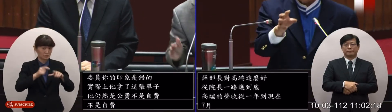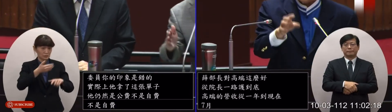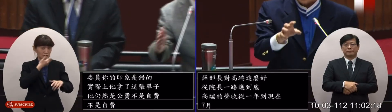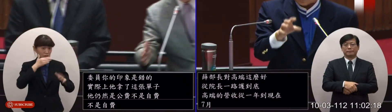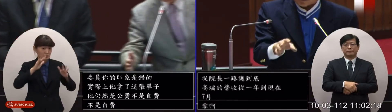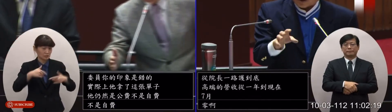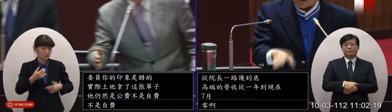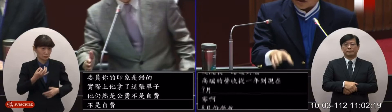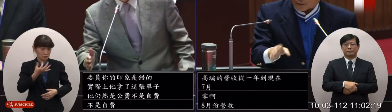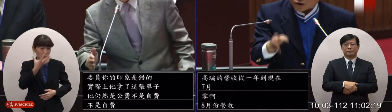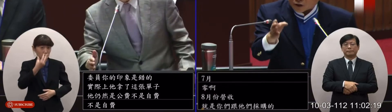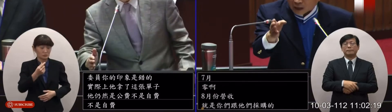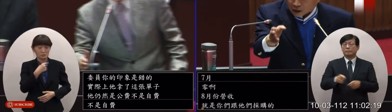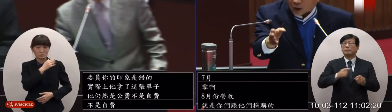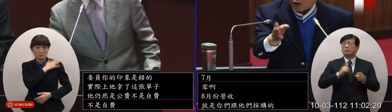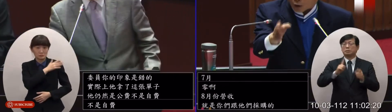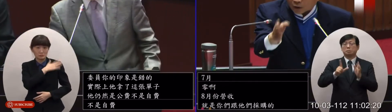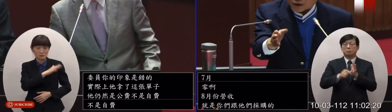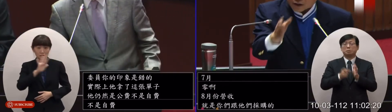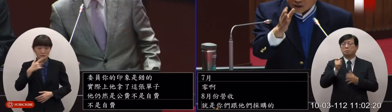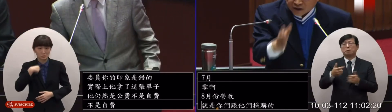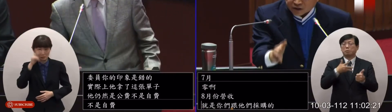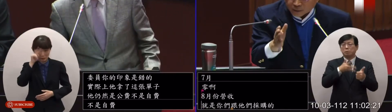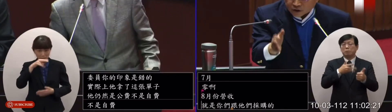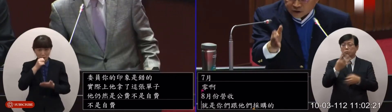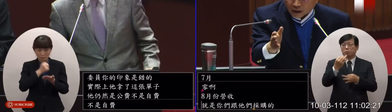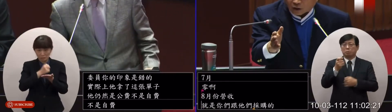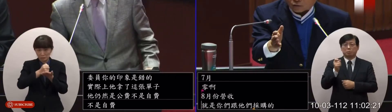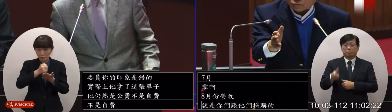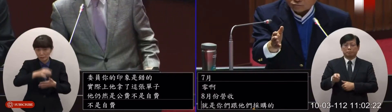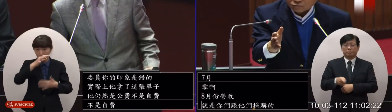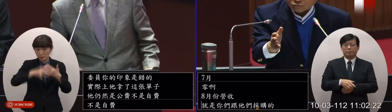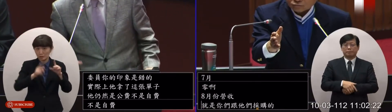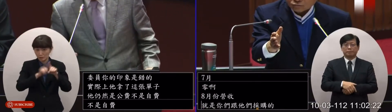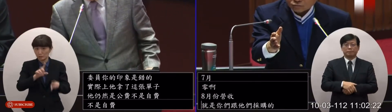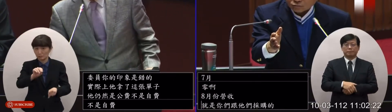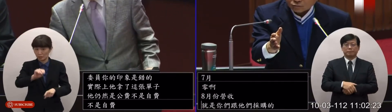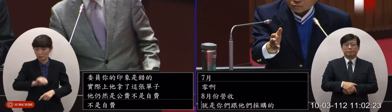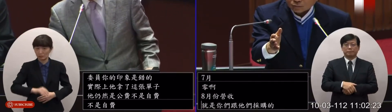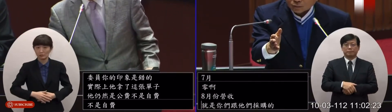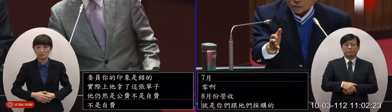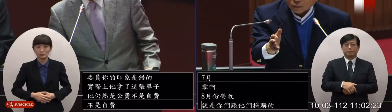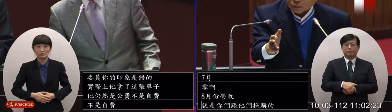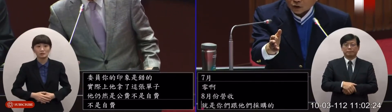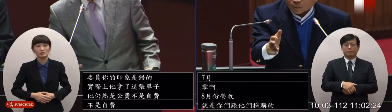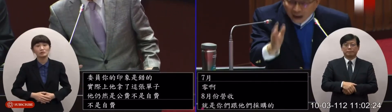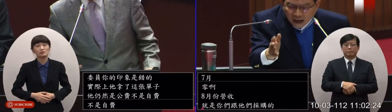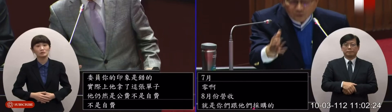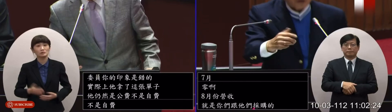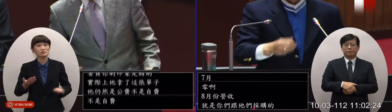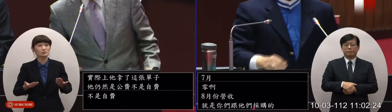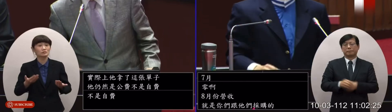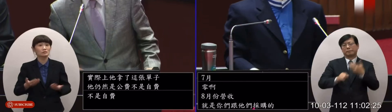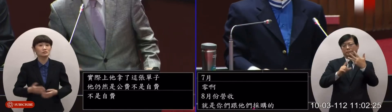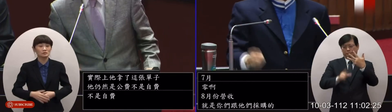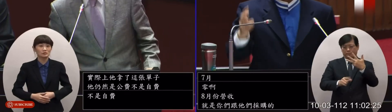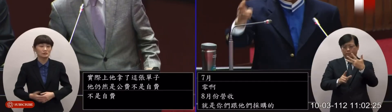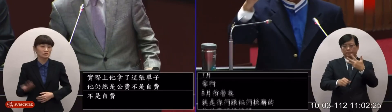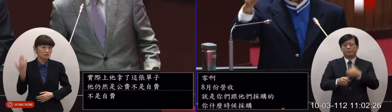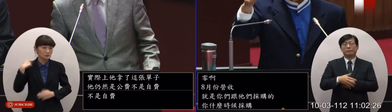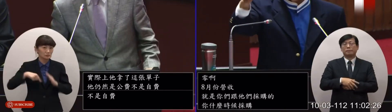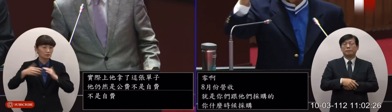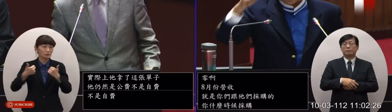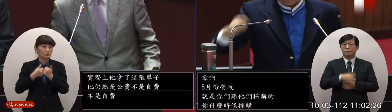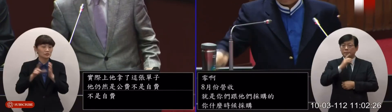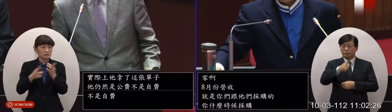我們在看他的醫療合不合格你問你你什麼時候採購差不多就是上八月的馬請